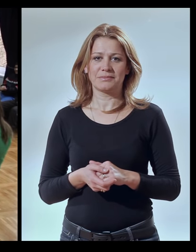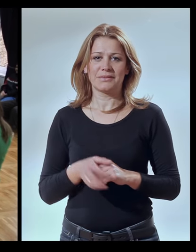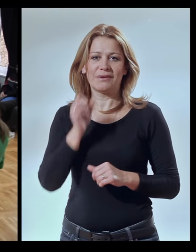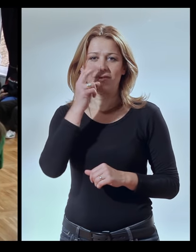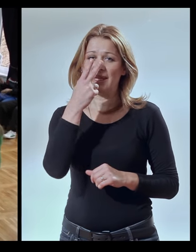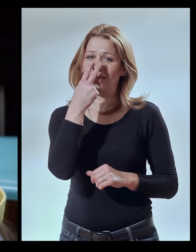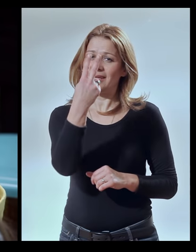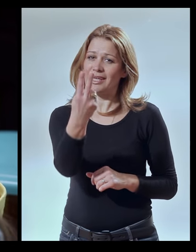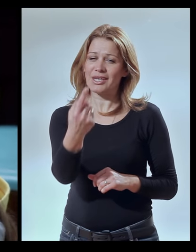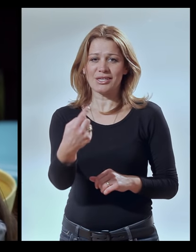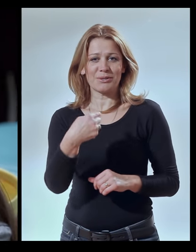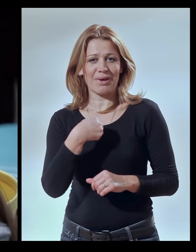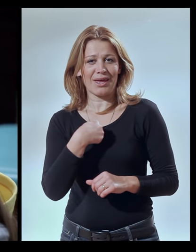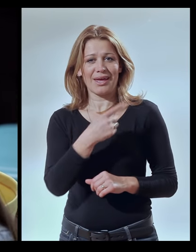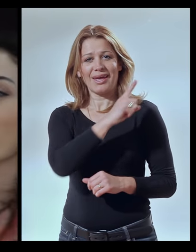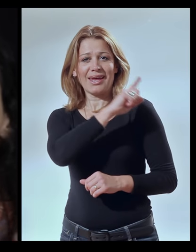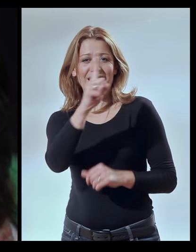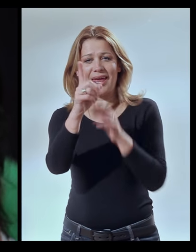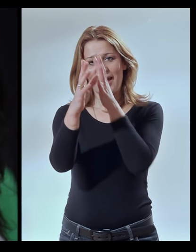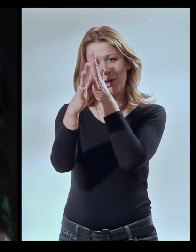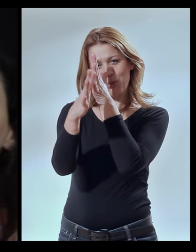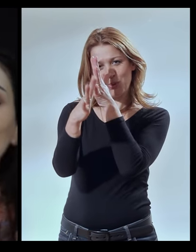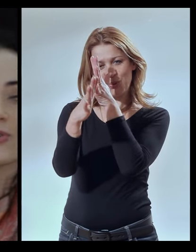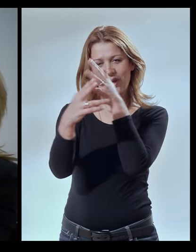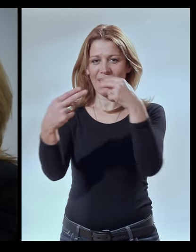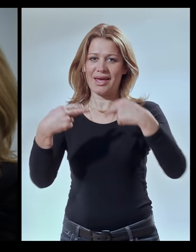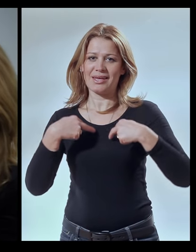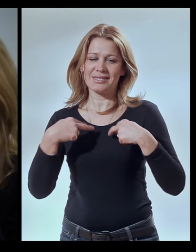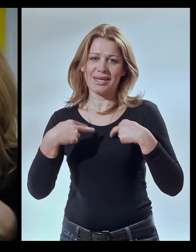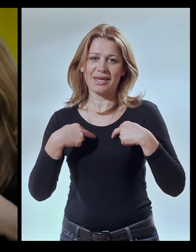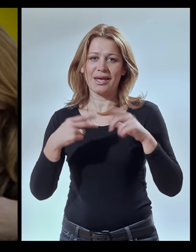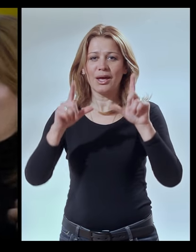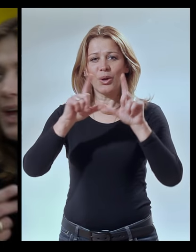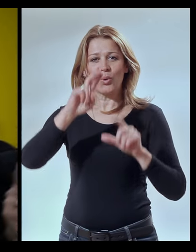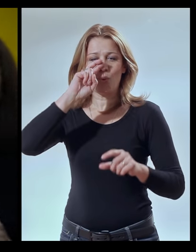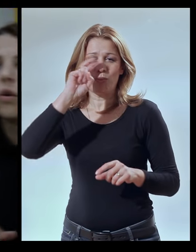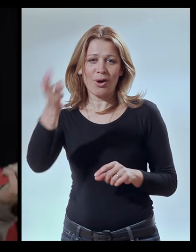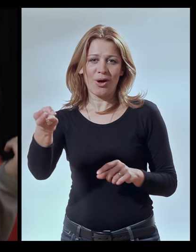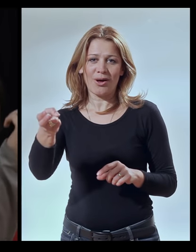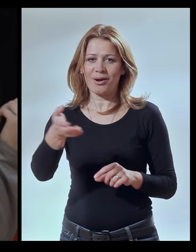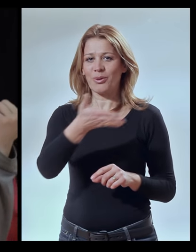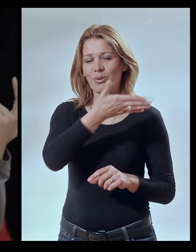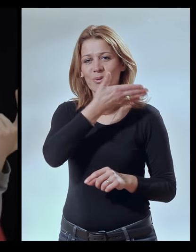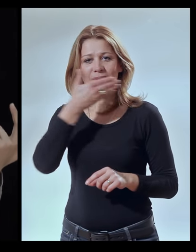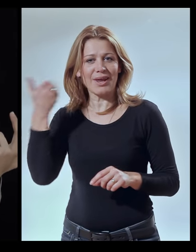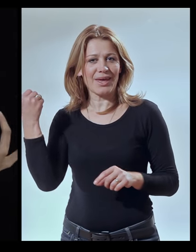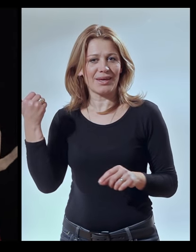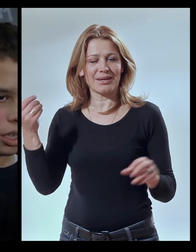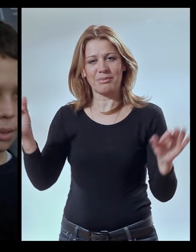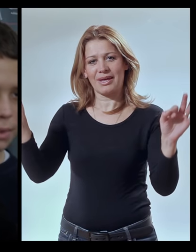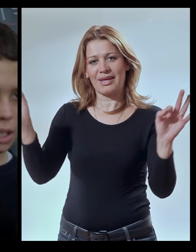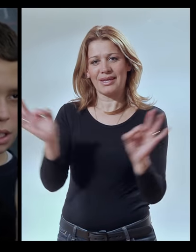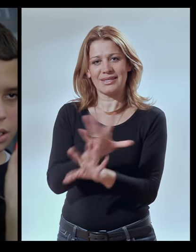Kad vidiš me, ne rukaj se U bolu